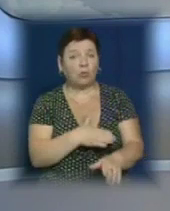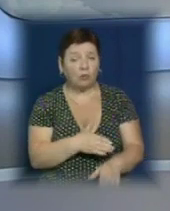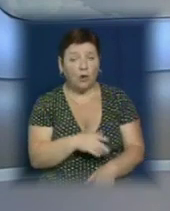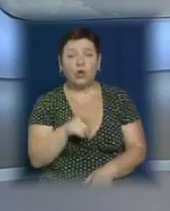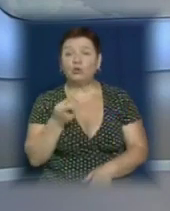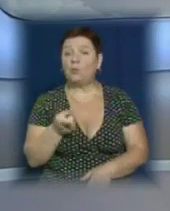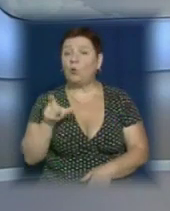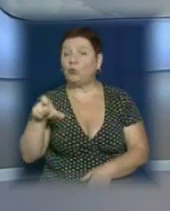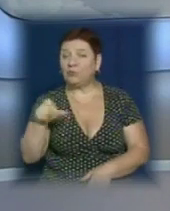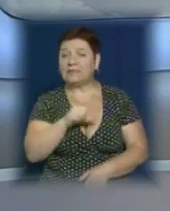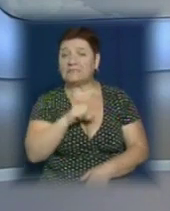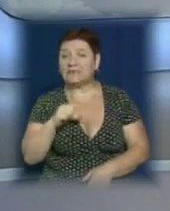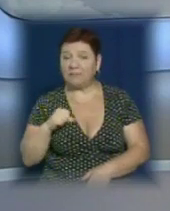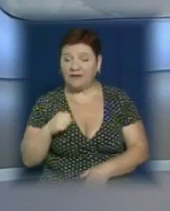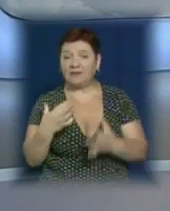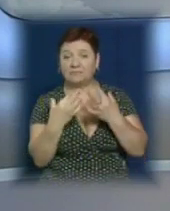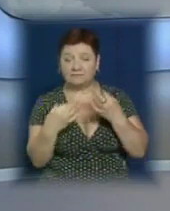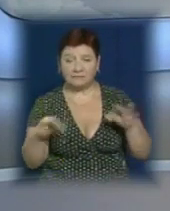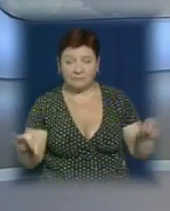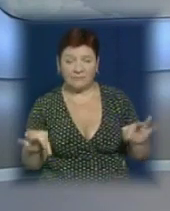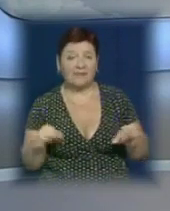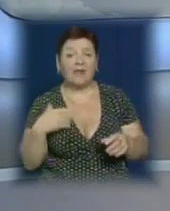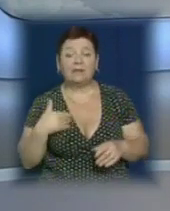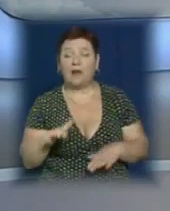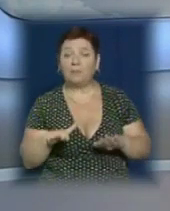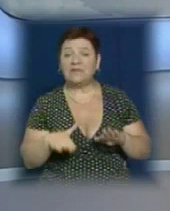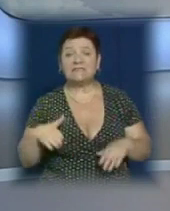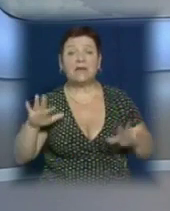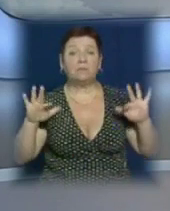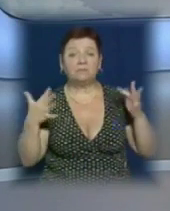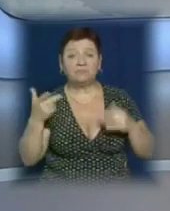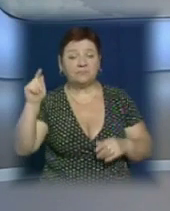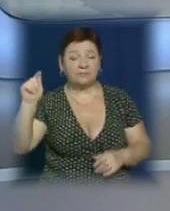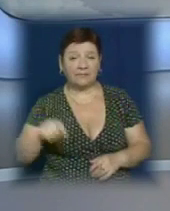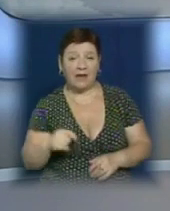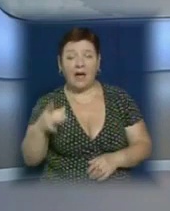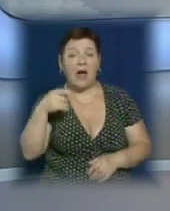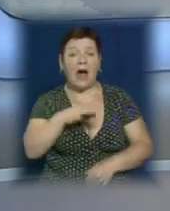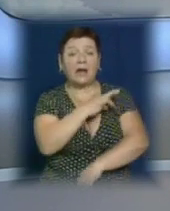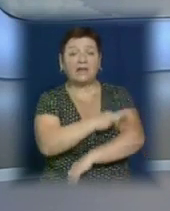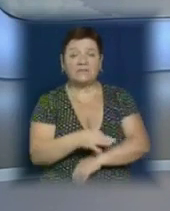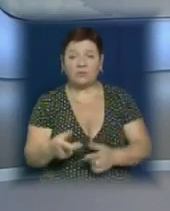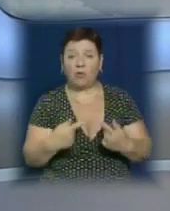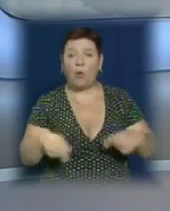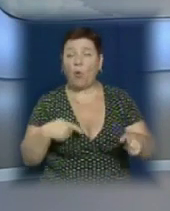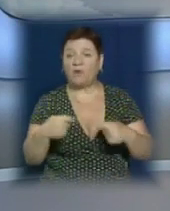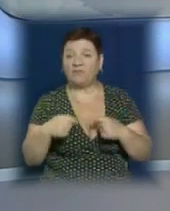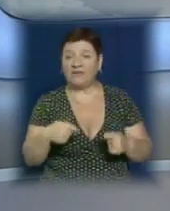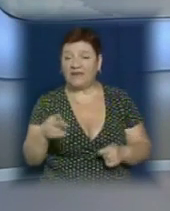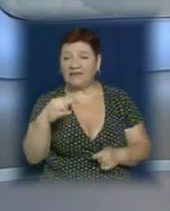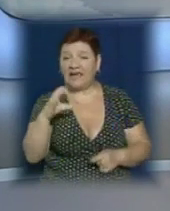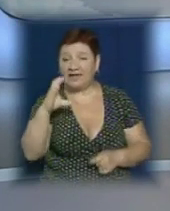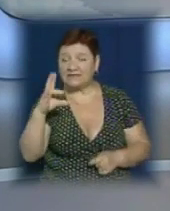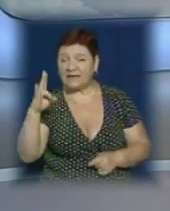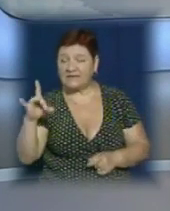взялися визволяти свої автомобілі самотужки. Згодом на місце події прибули представники Рахівського райвідділу управління ДСНС